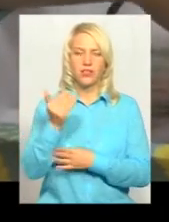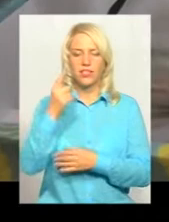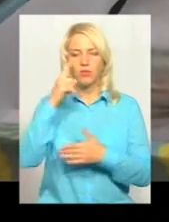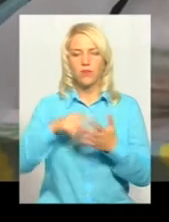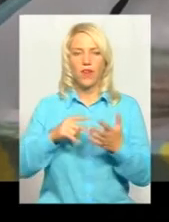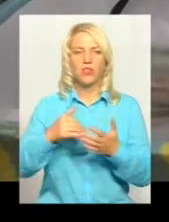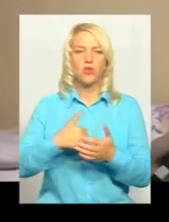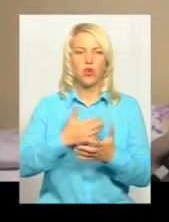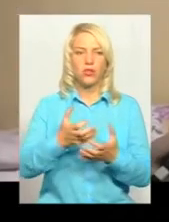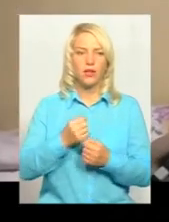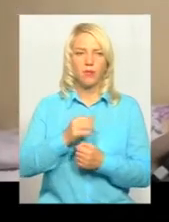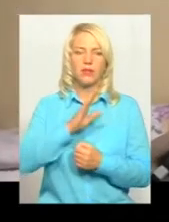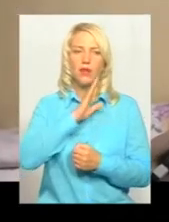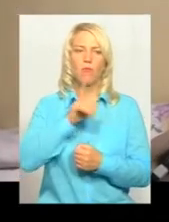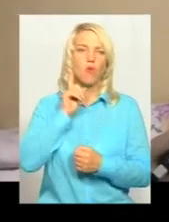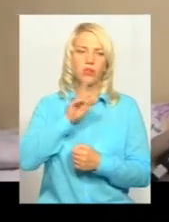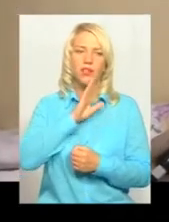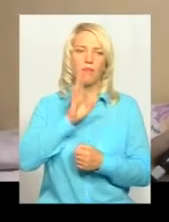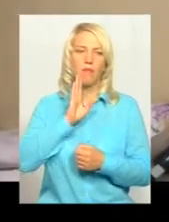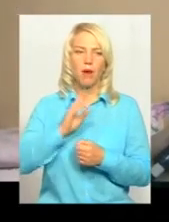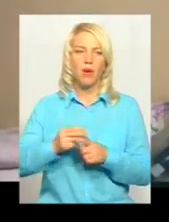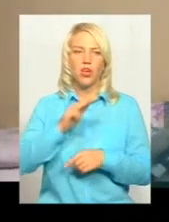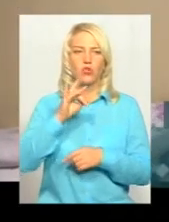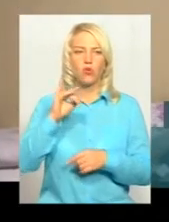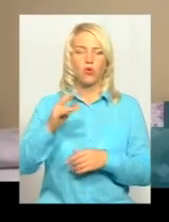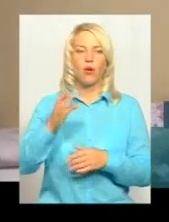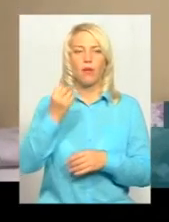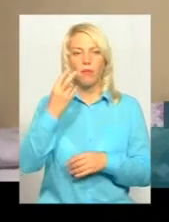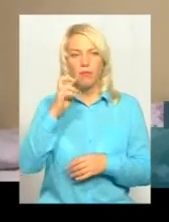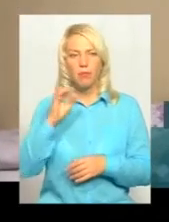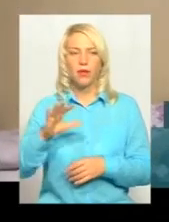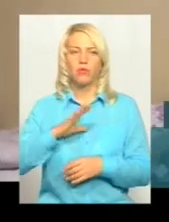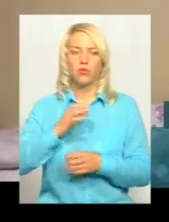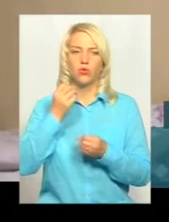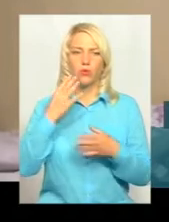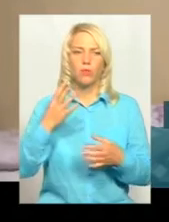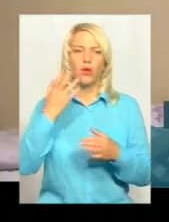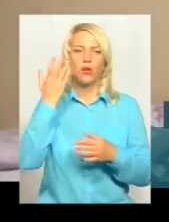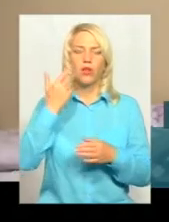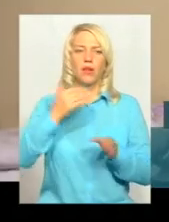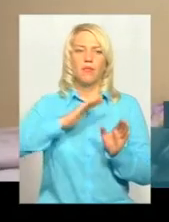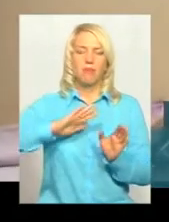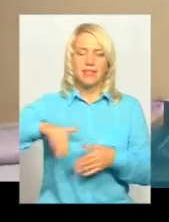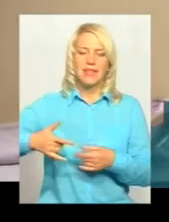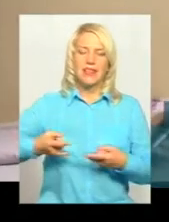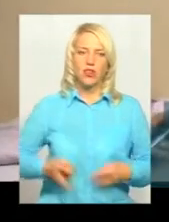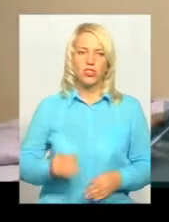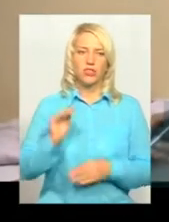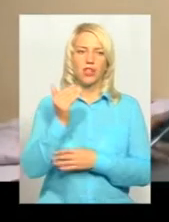Тетяна Шурко. Було б добре, якби одразу після народження дитини, тому що насправді ми з перших днів